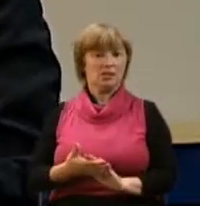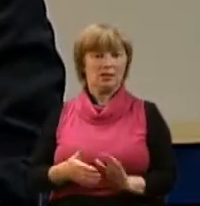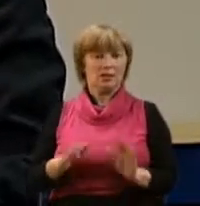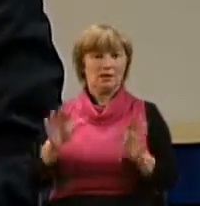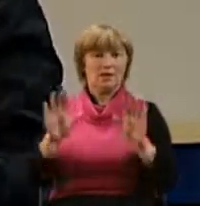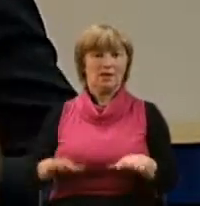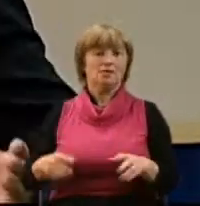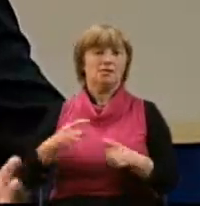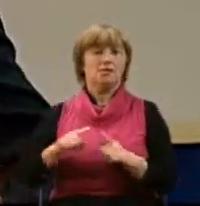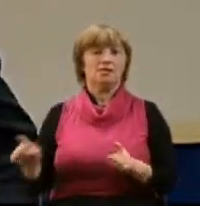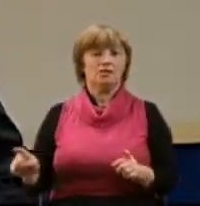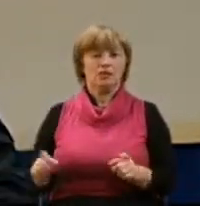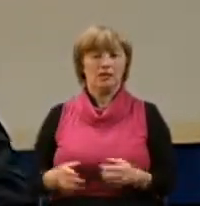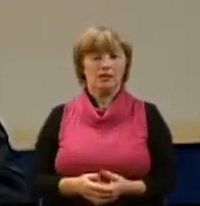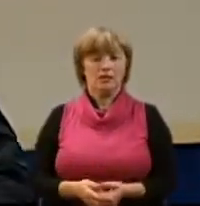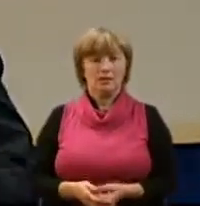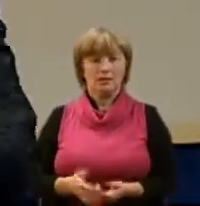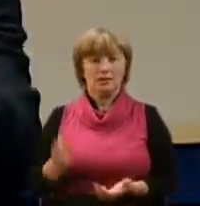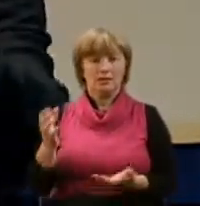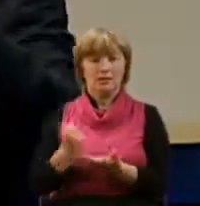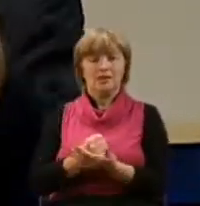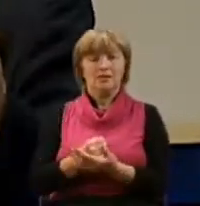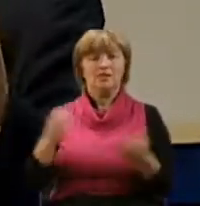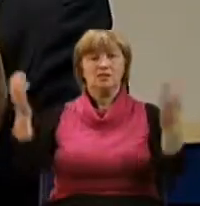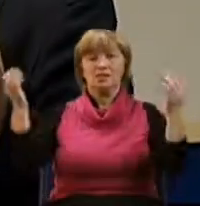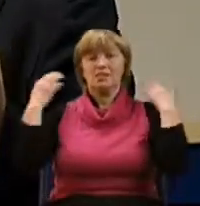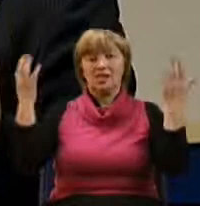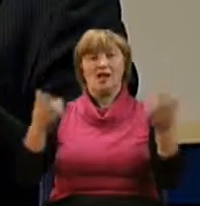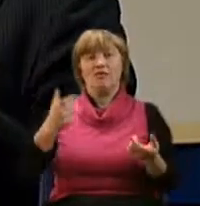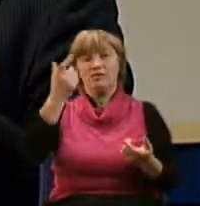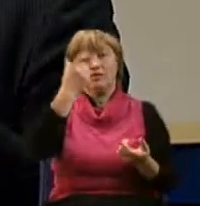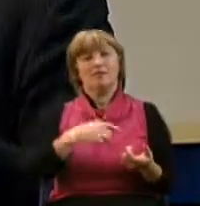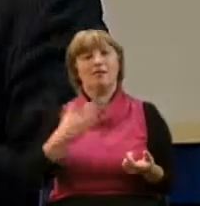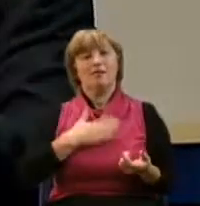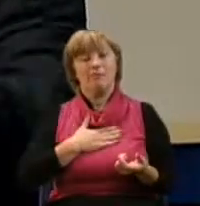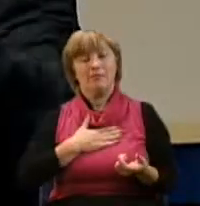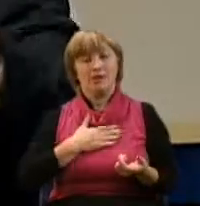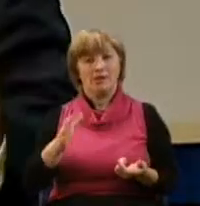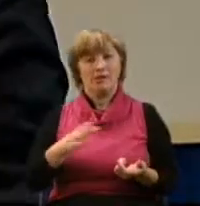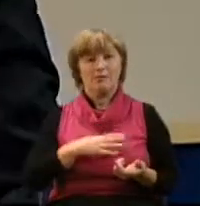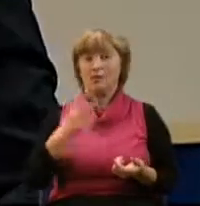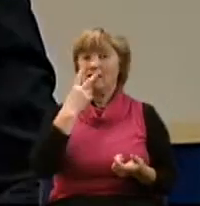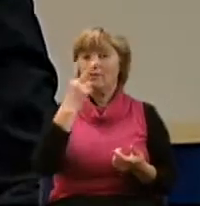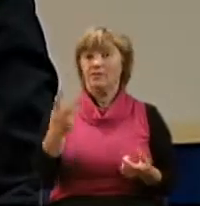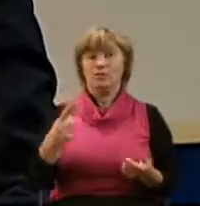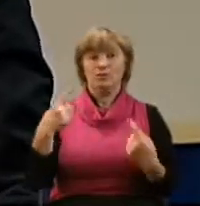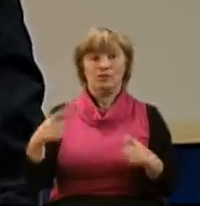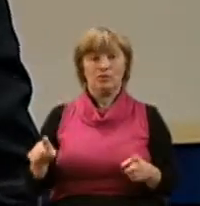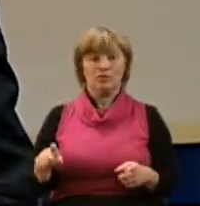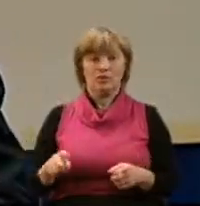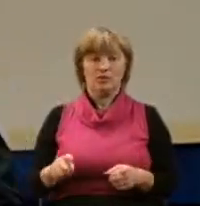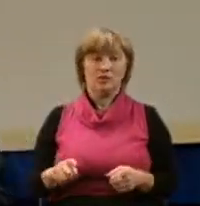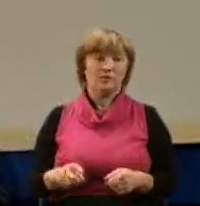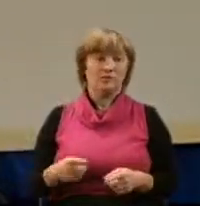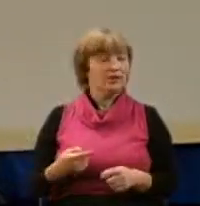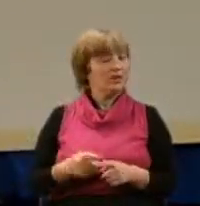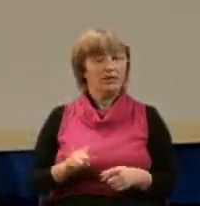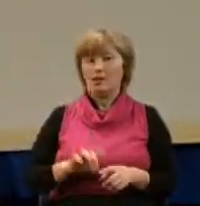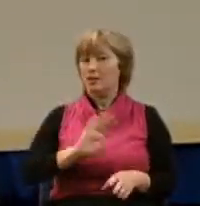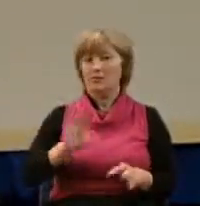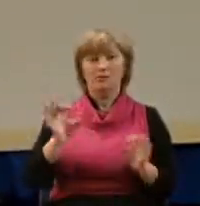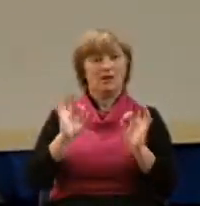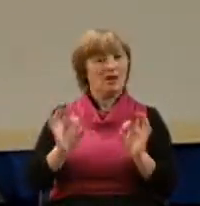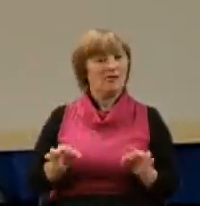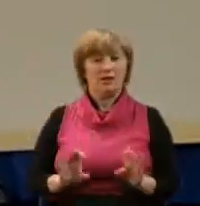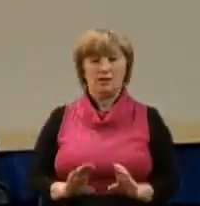место. Снискать себе славу или быть на виду у других. И, конечно же, это неправильно.